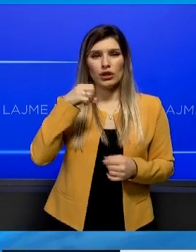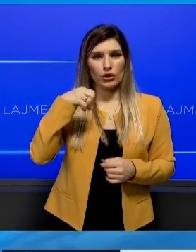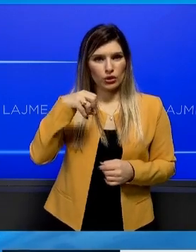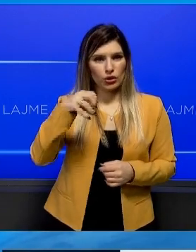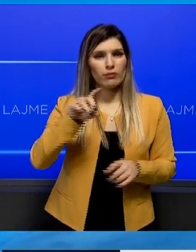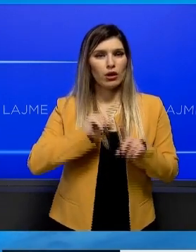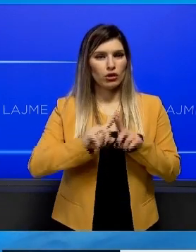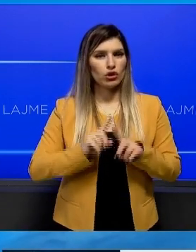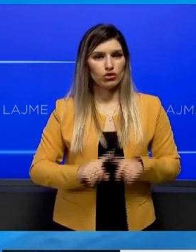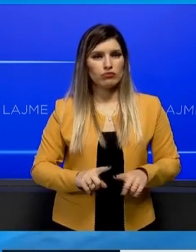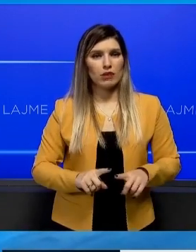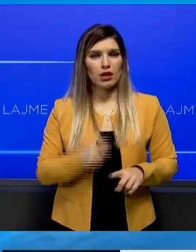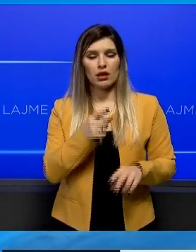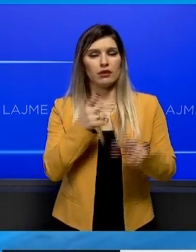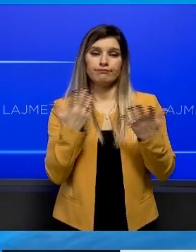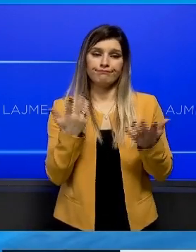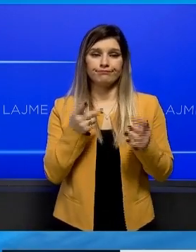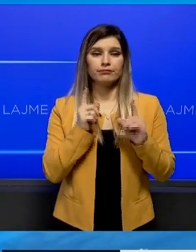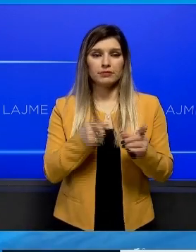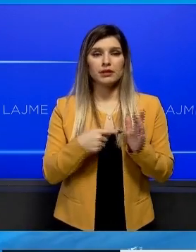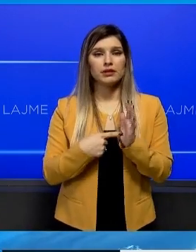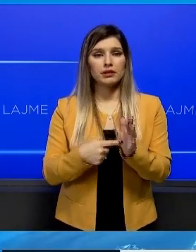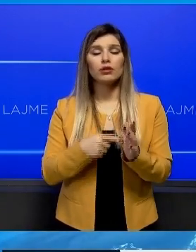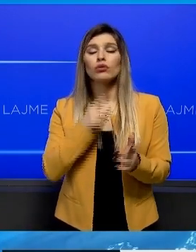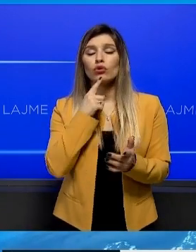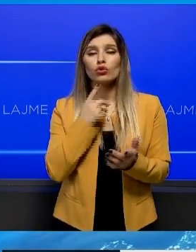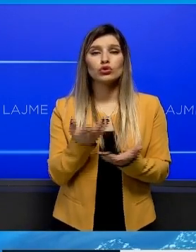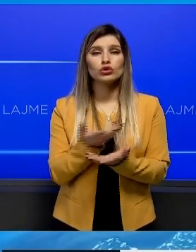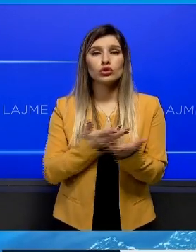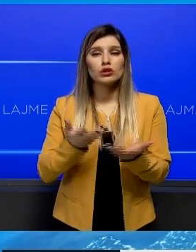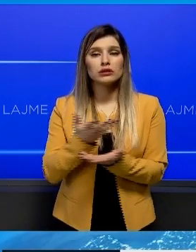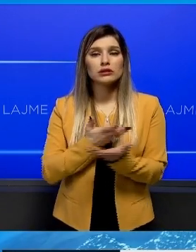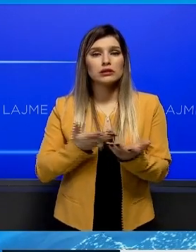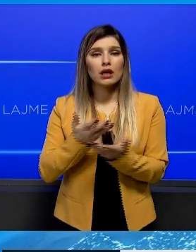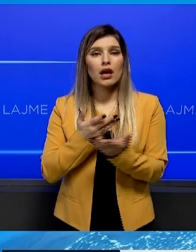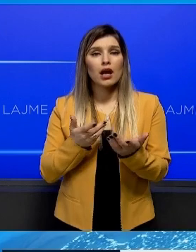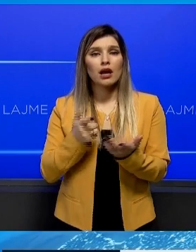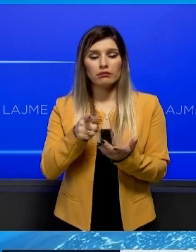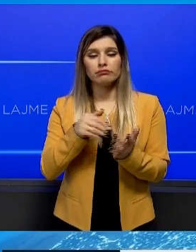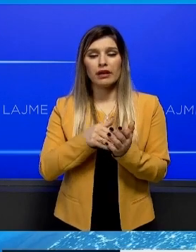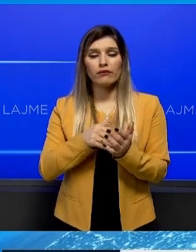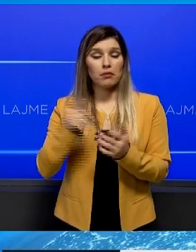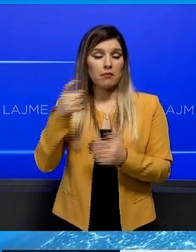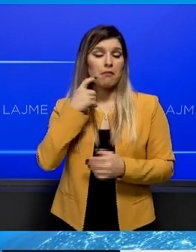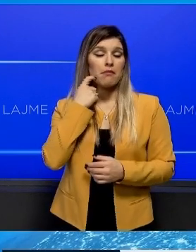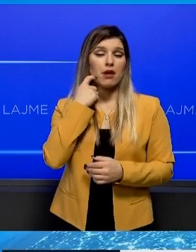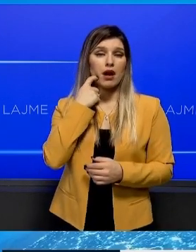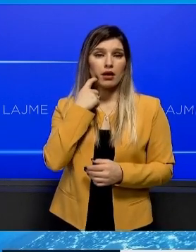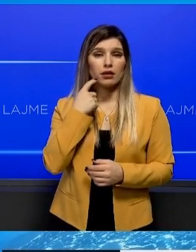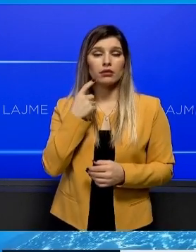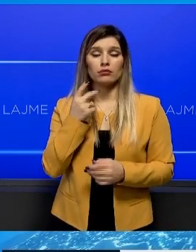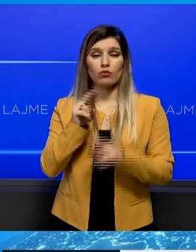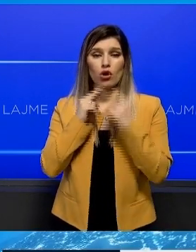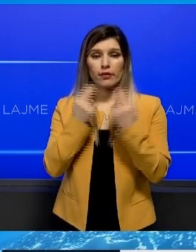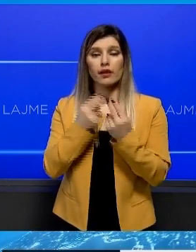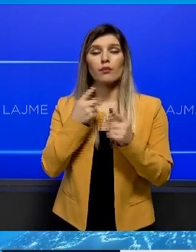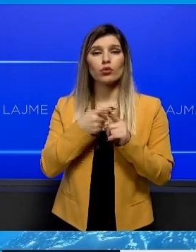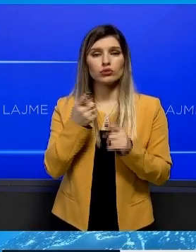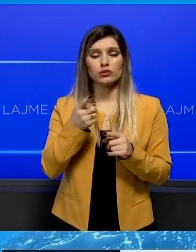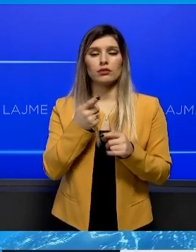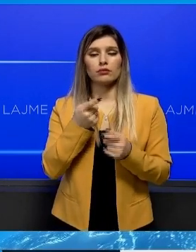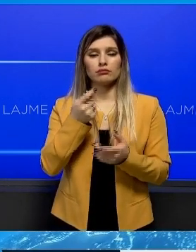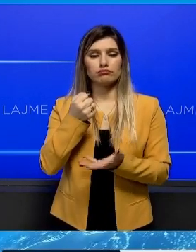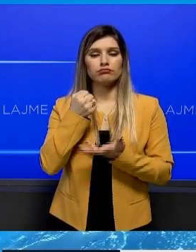rërtet në marit qëla do të asidoj aspektin social në Kosovë, nga vetë faktit që banka botëror dhe të fone monetar në dokomtar kanë